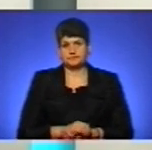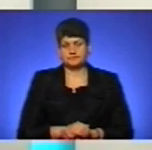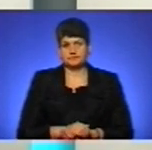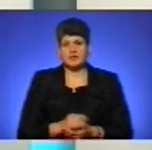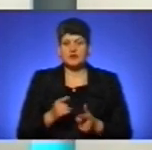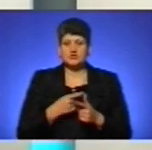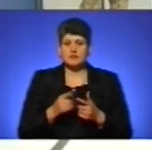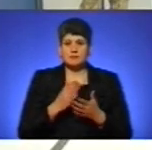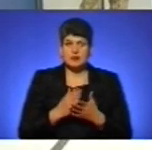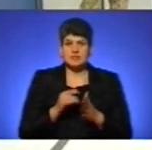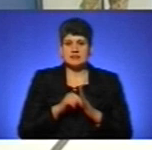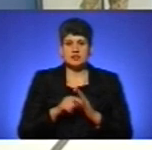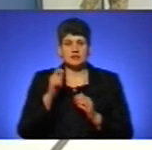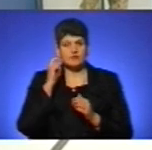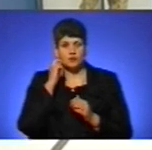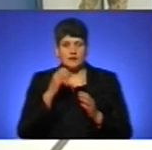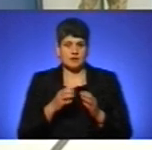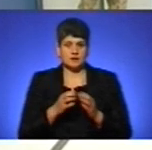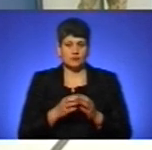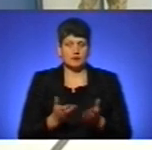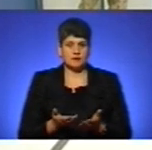значення вікова категорія, а також гендерний аспект?